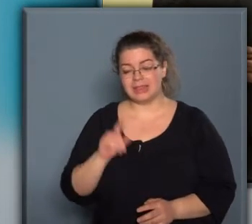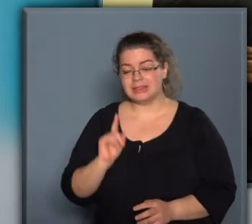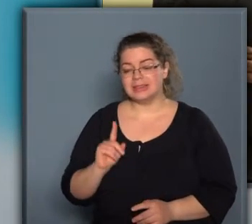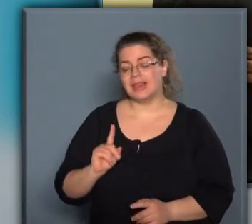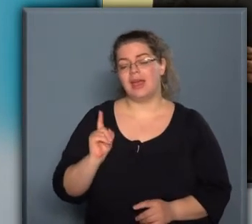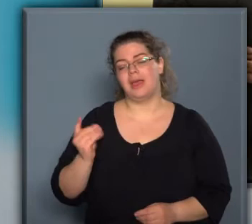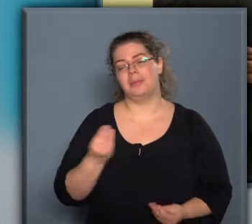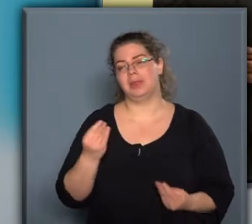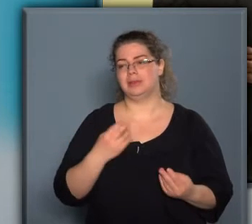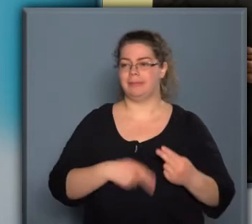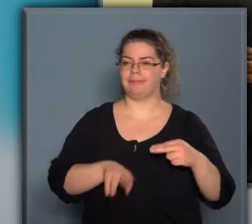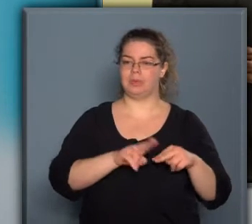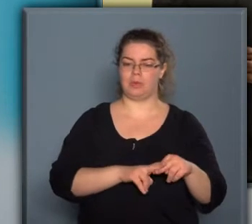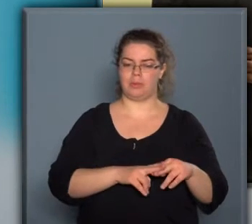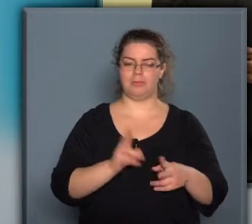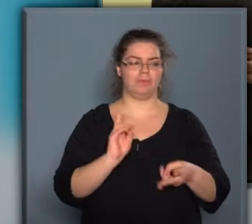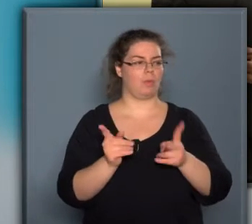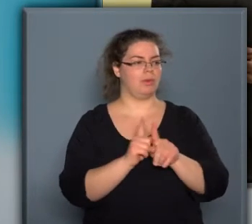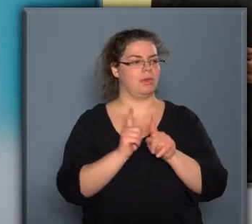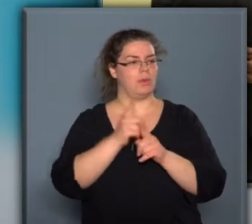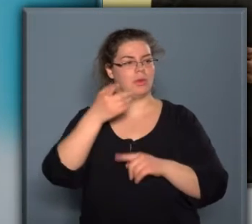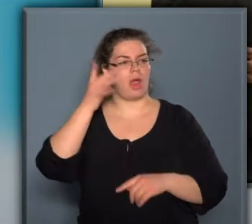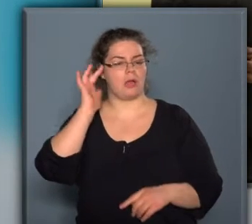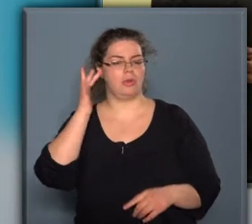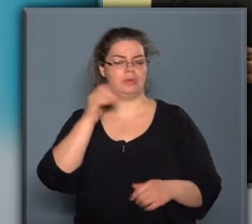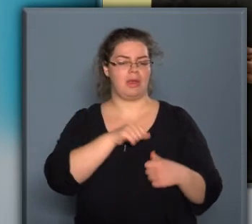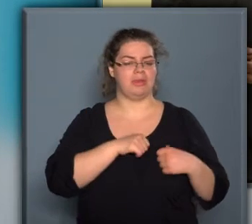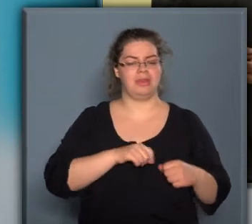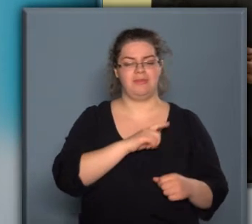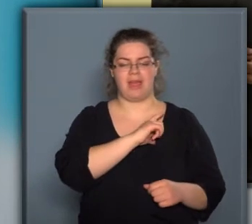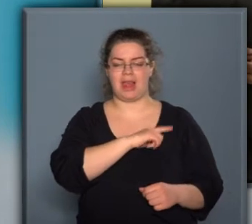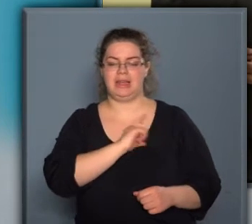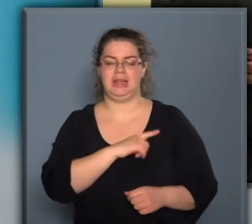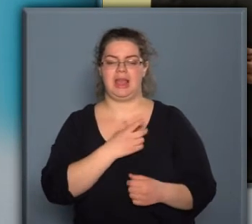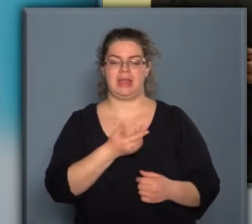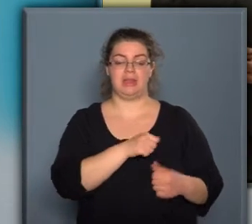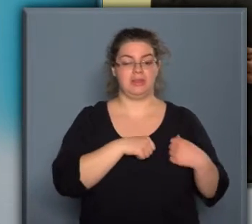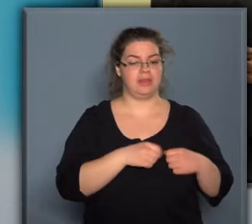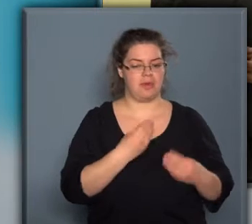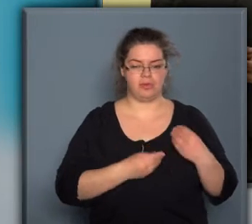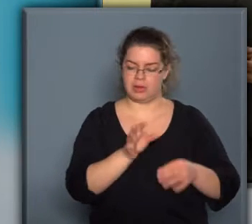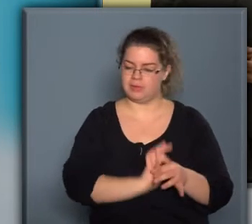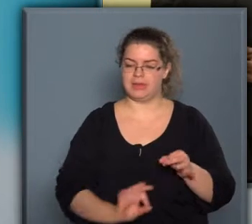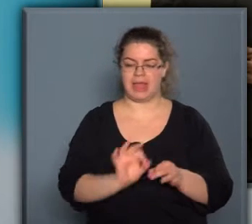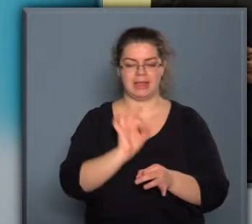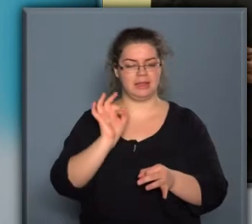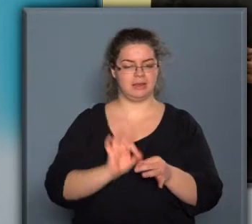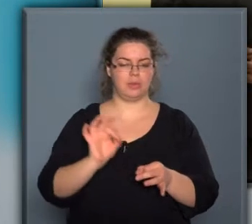de ami ennél több, hogy olyan gonddal, és szíven, lélekkel, és a szívén viselve az egész ügyet,